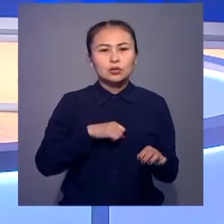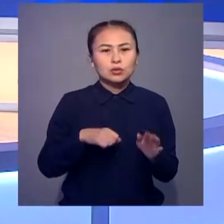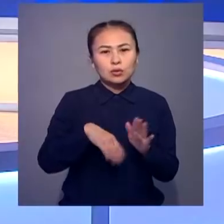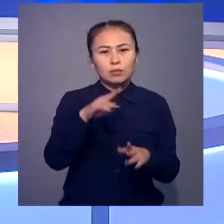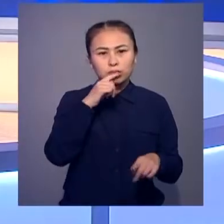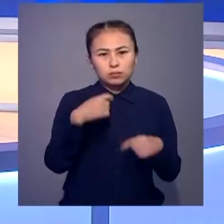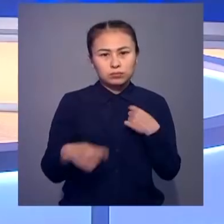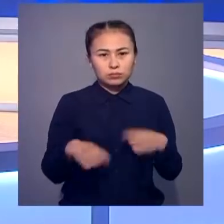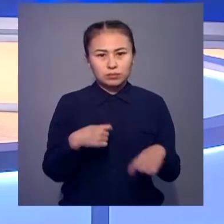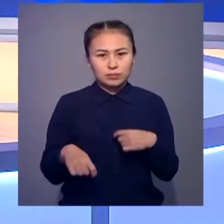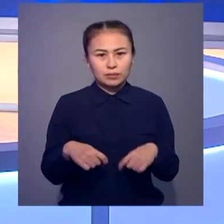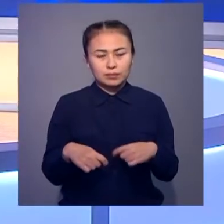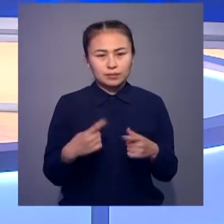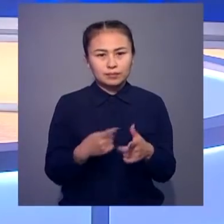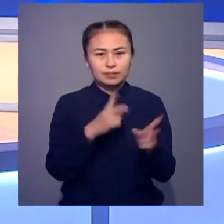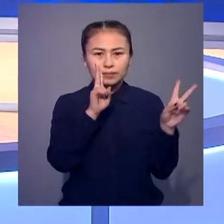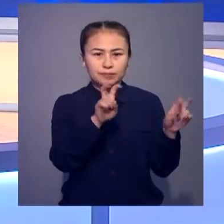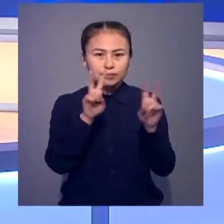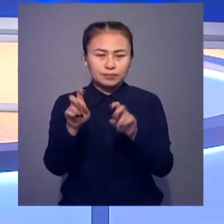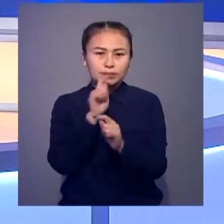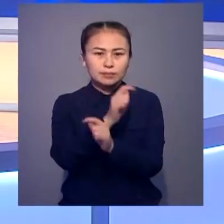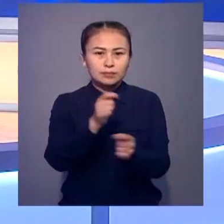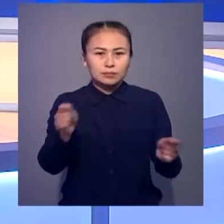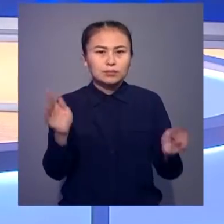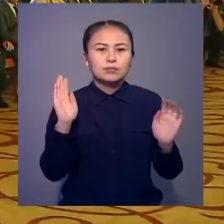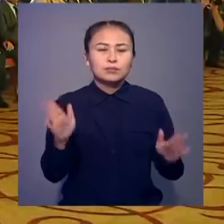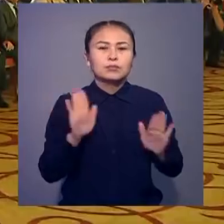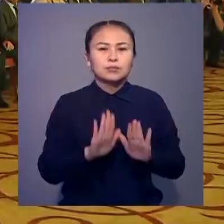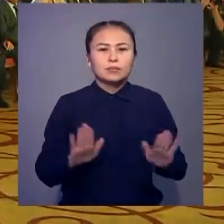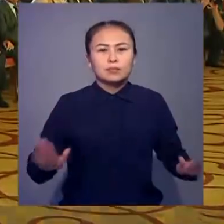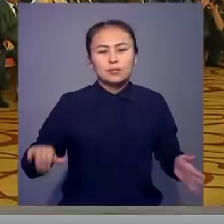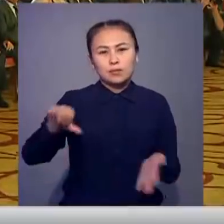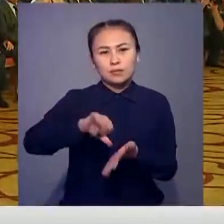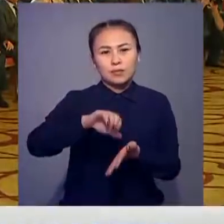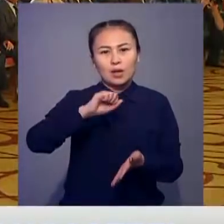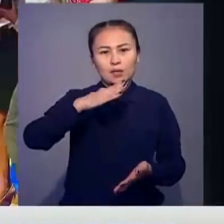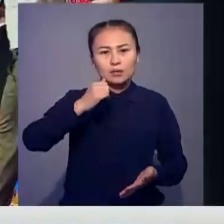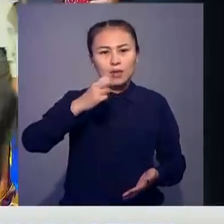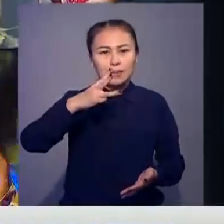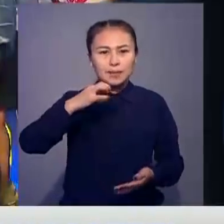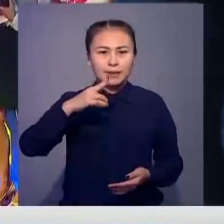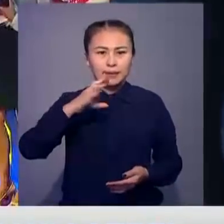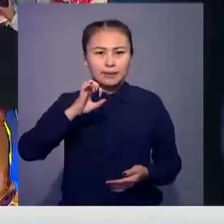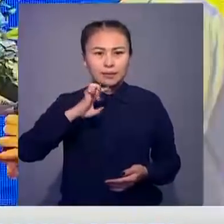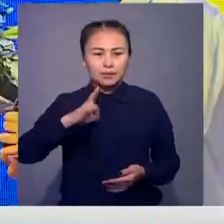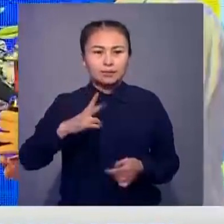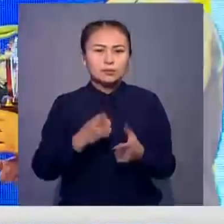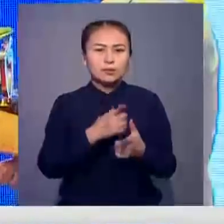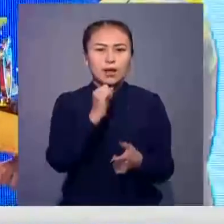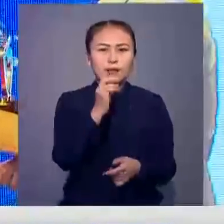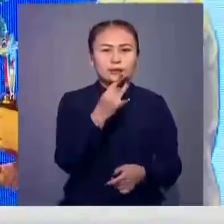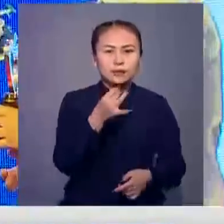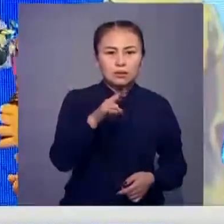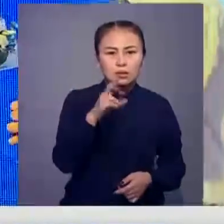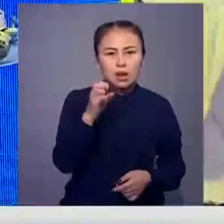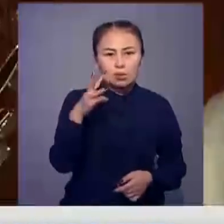үздік азық білік таварлары аталымдар бойынша марапатталады. Сонда әқ көрме байқау мен қатар, Атамекен ұлттық кәсіперлер палатасы,